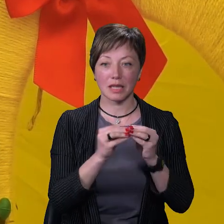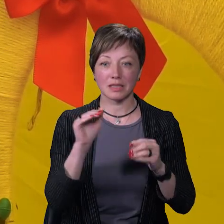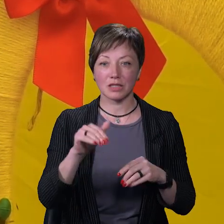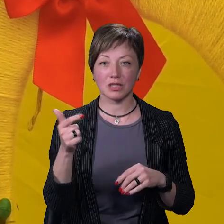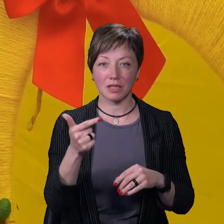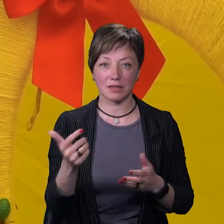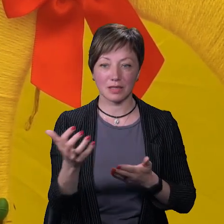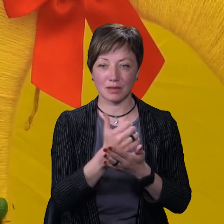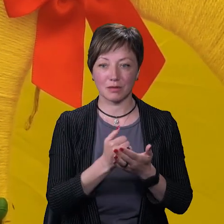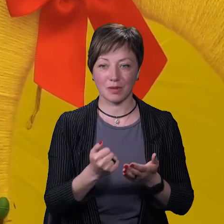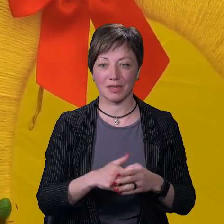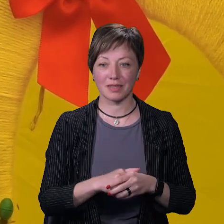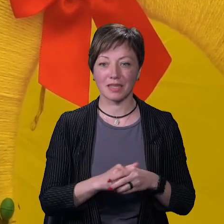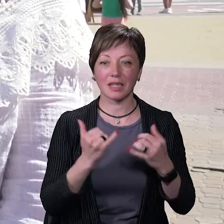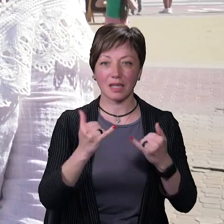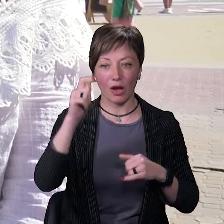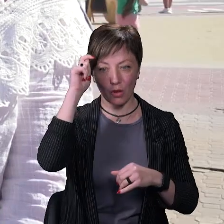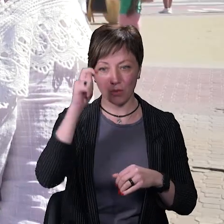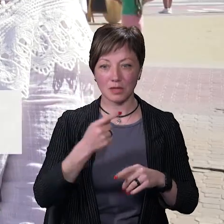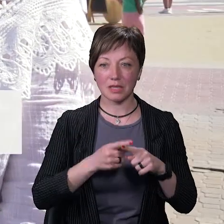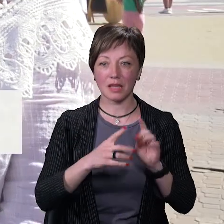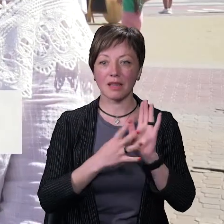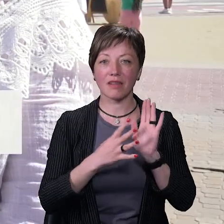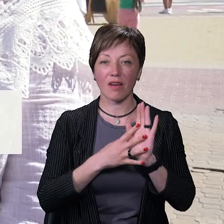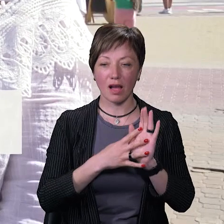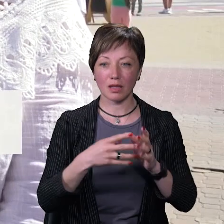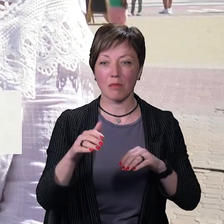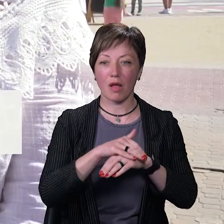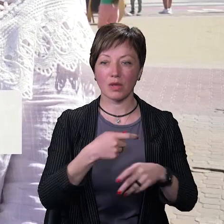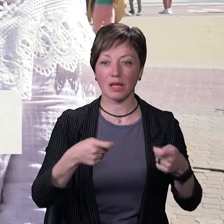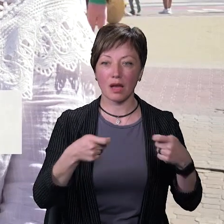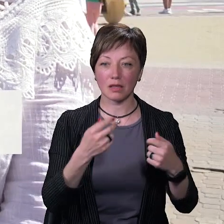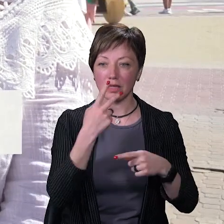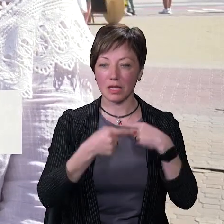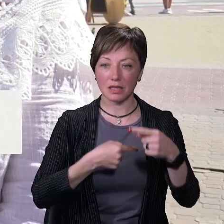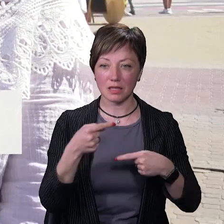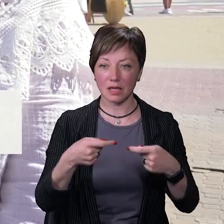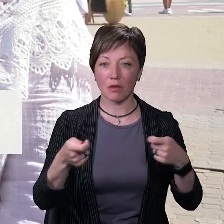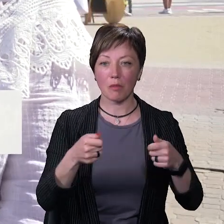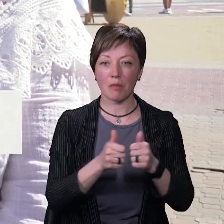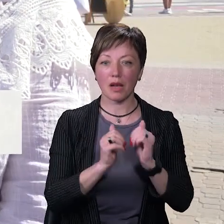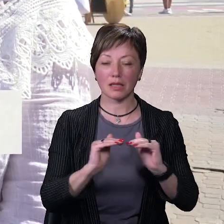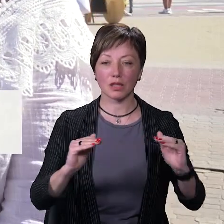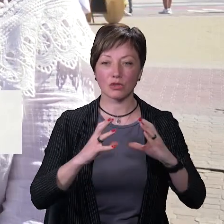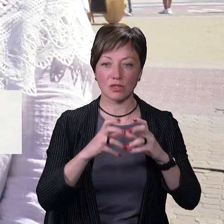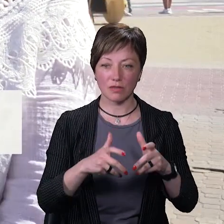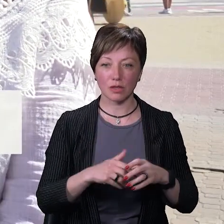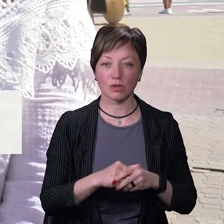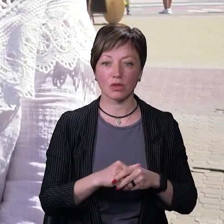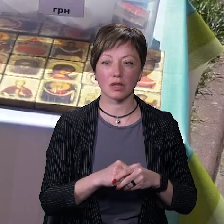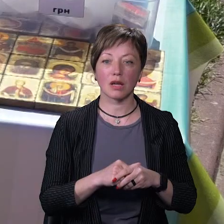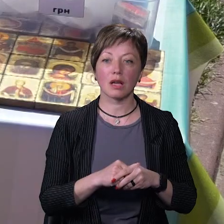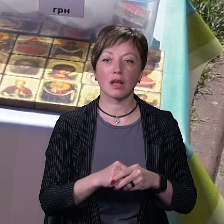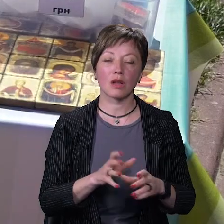тисяч гривень сьогодні заробити для наших хлопців. Це наш дев'ятий благодійний ярмарок. Сьогодні ми традиційно ярмаркуємо біля дитячого світу. До